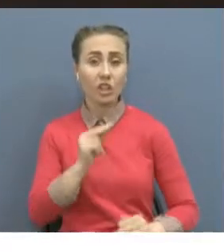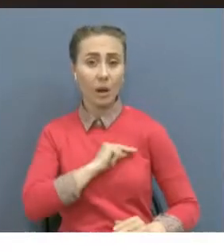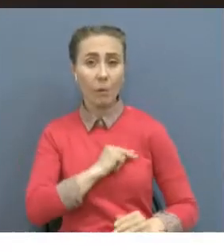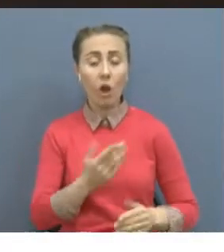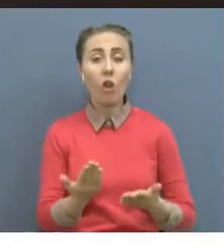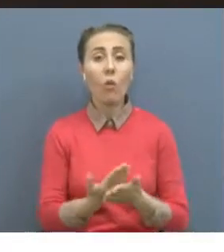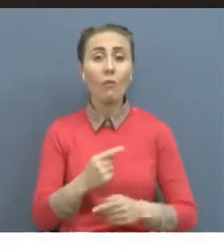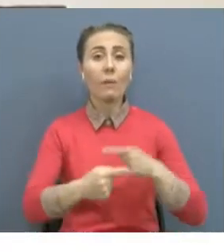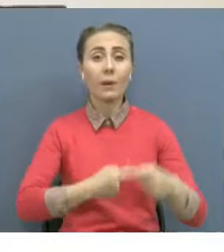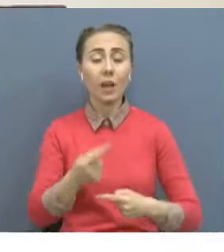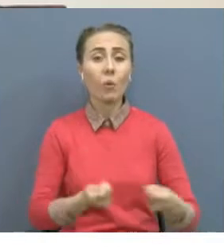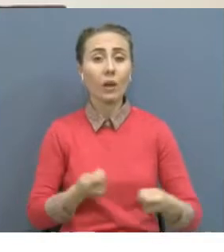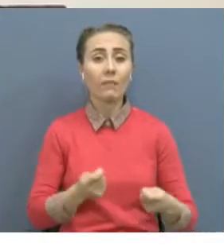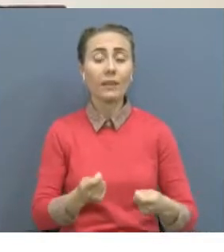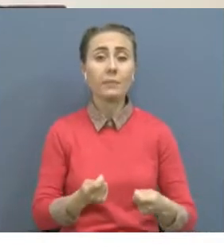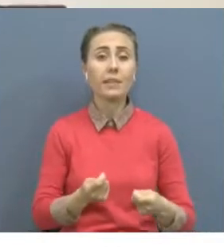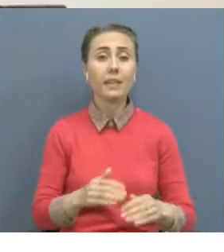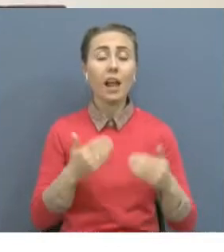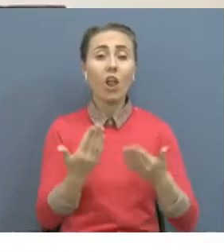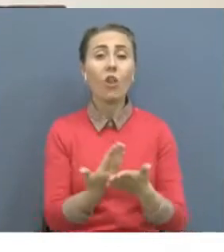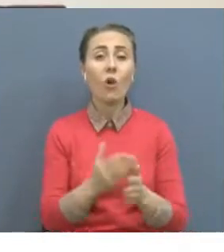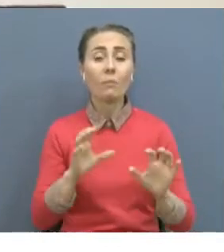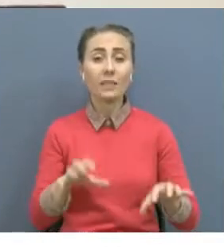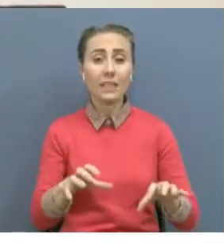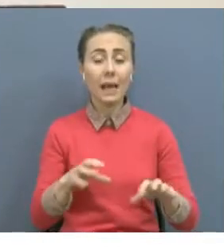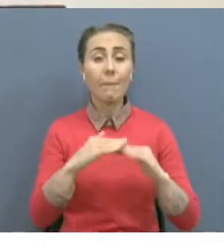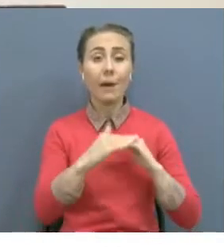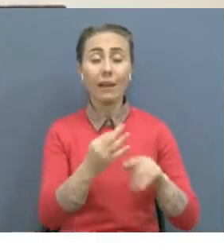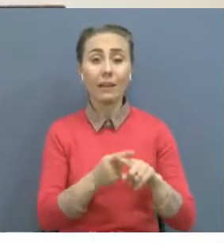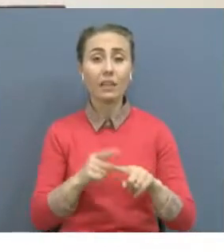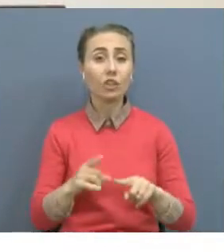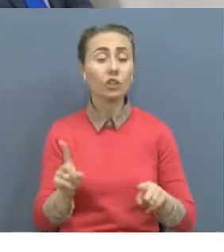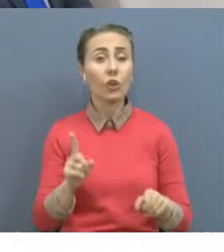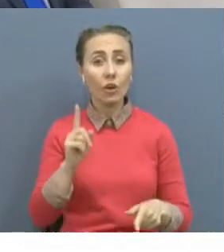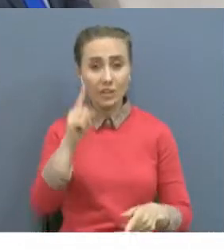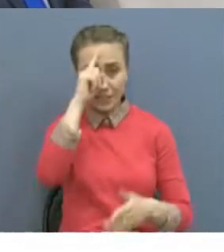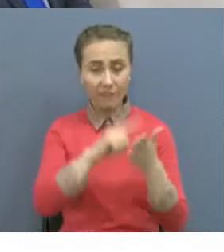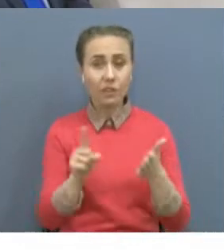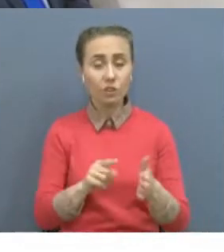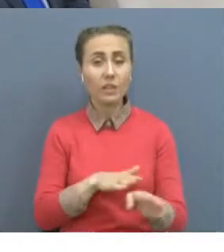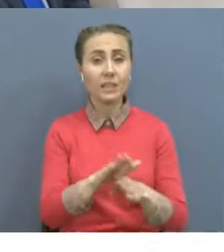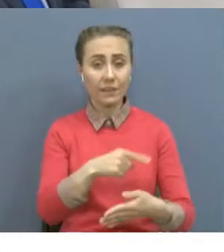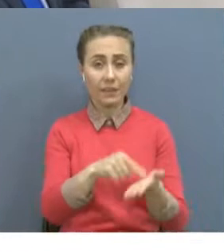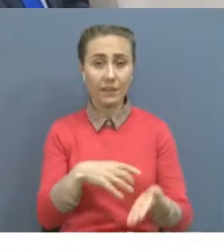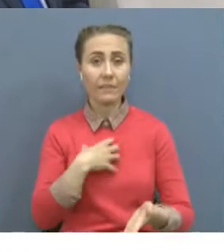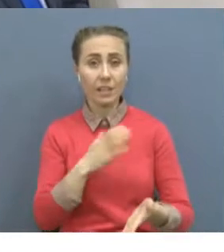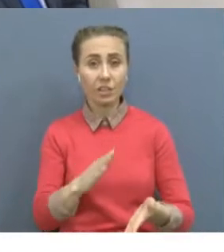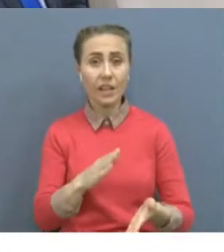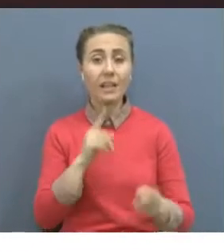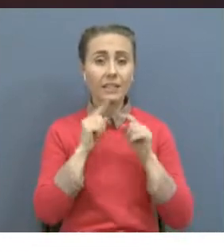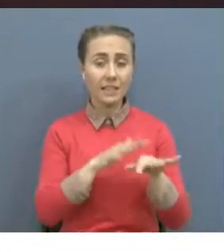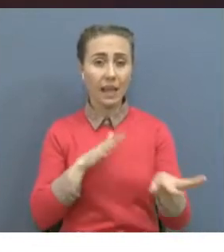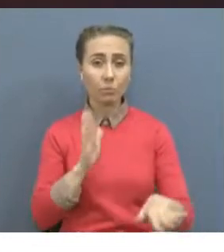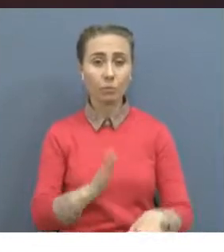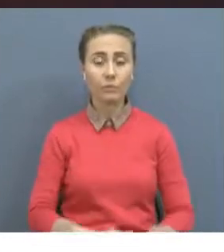жұмысы қажет екен ескертті. Өз кезеңде палатаның жаңа тұрғасы маңызымдеттерді сүке асыруға сенатта сергек әрекет еттіп сендерді.